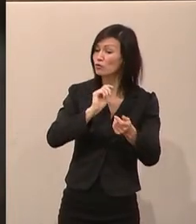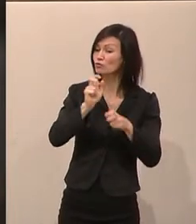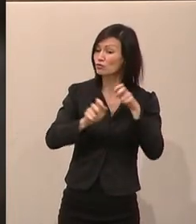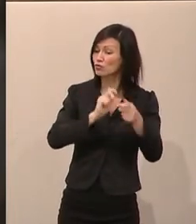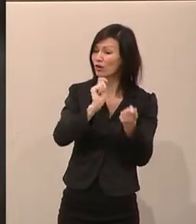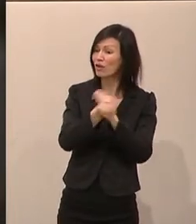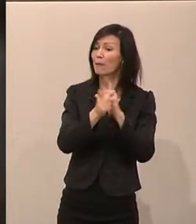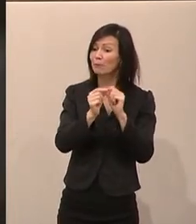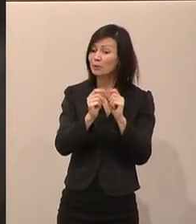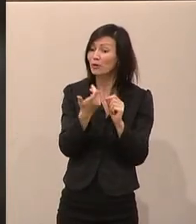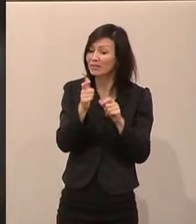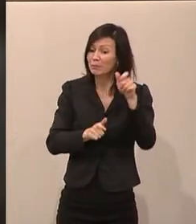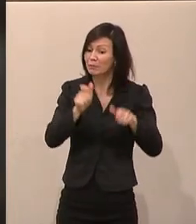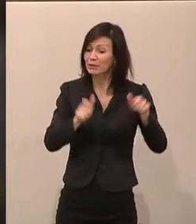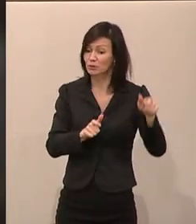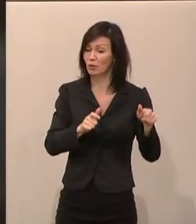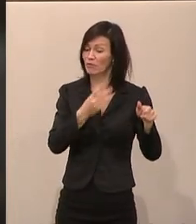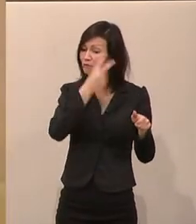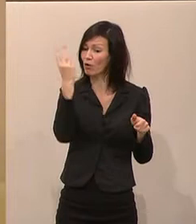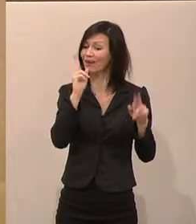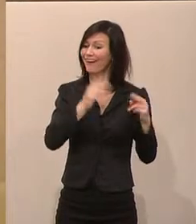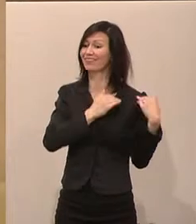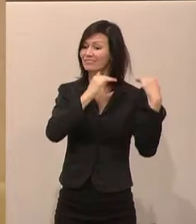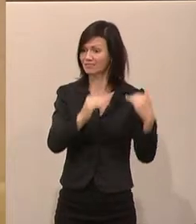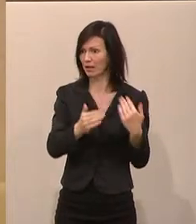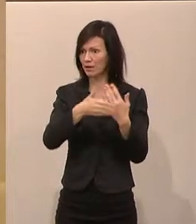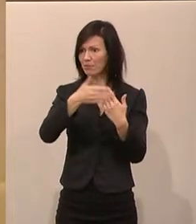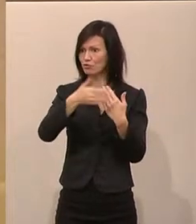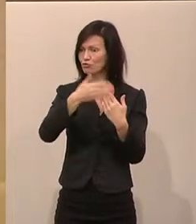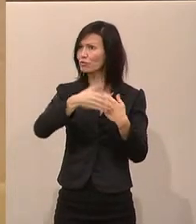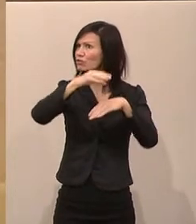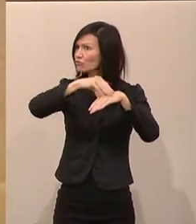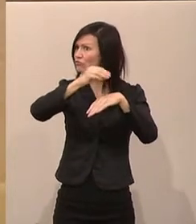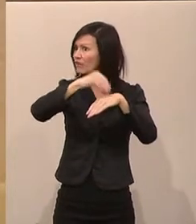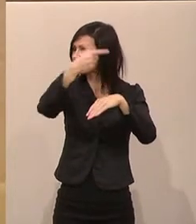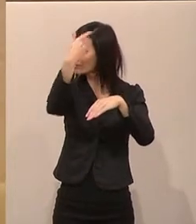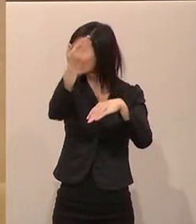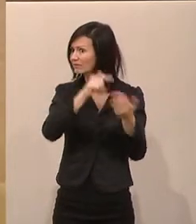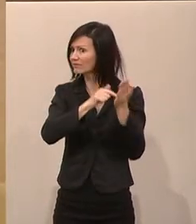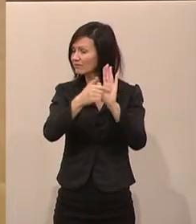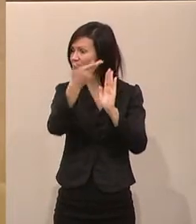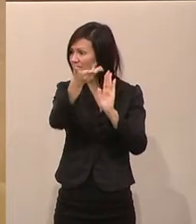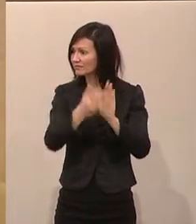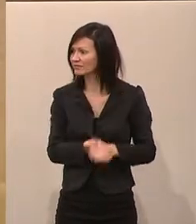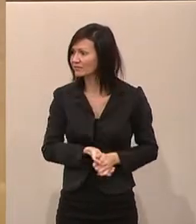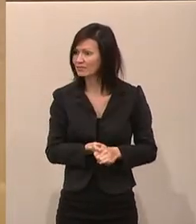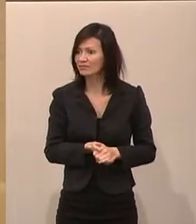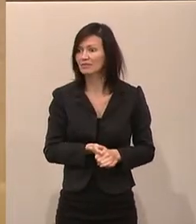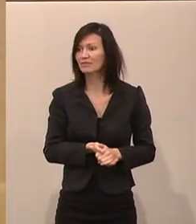entlasten kann, zeigt ja das Beispiel Schweden. Zwischen den Jahren 2000 und 2014 gingen in Schweden die